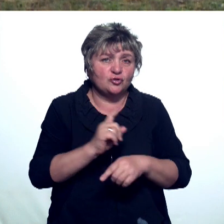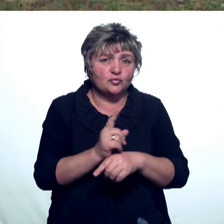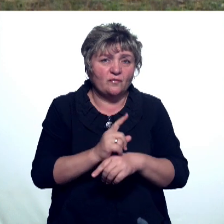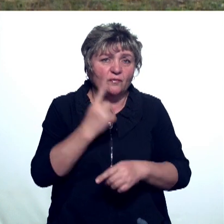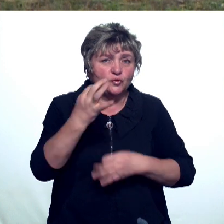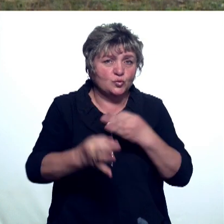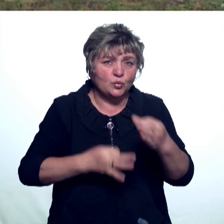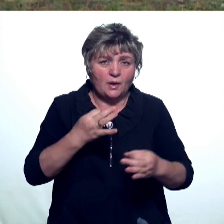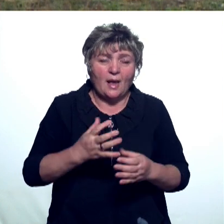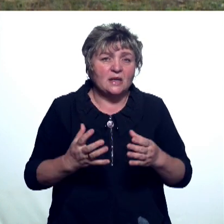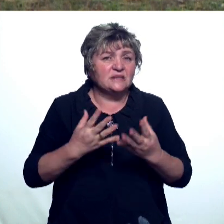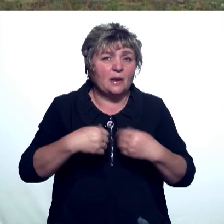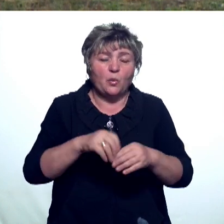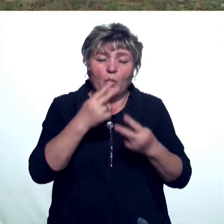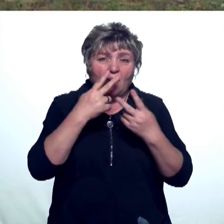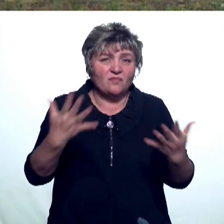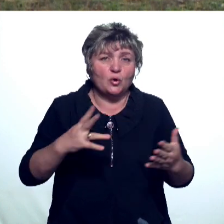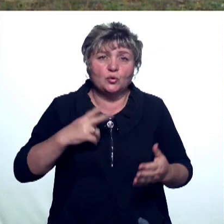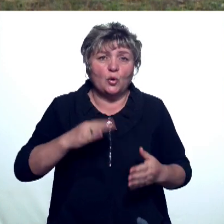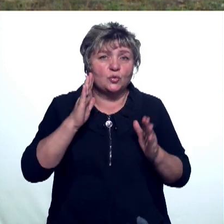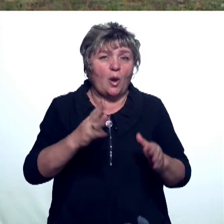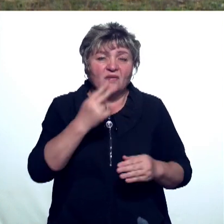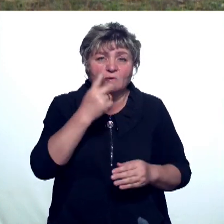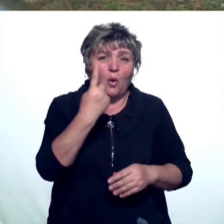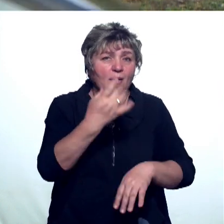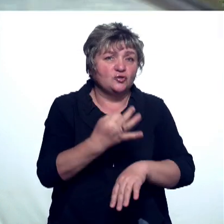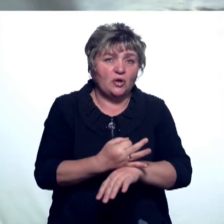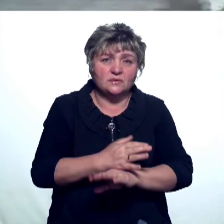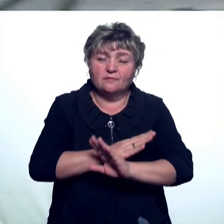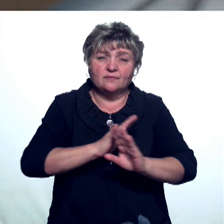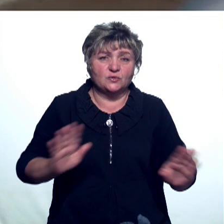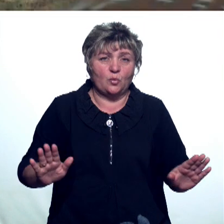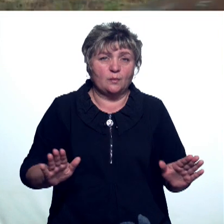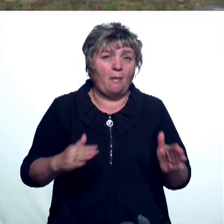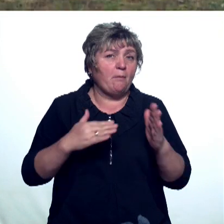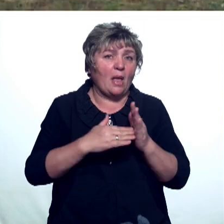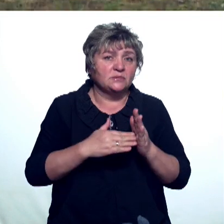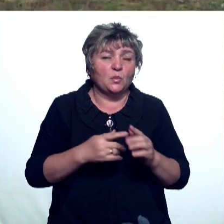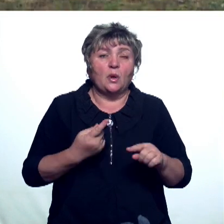Это очень много. Семью почти не вижу. Дочь вижу только на один час. И все это максимум.